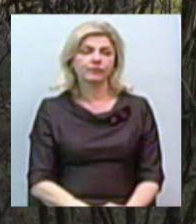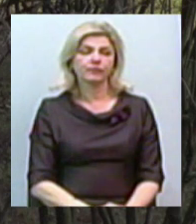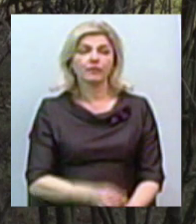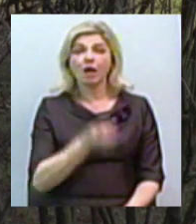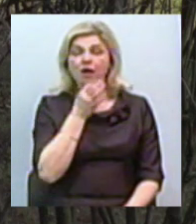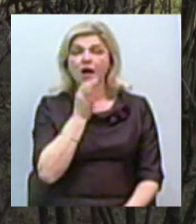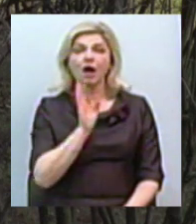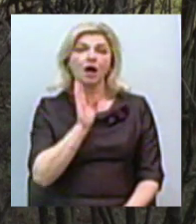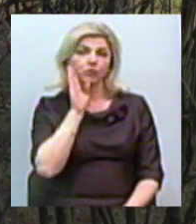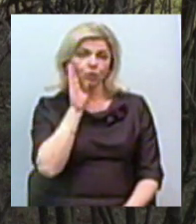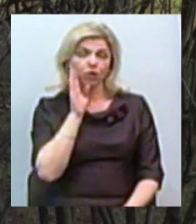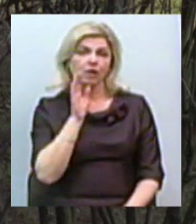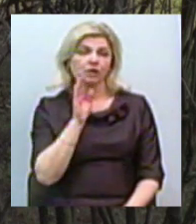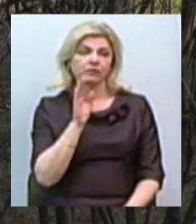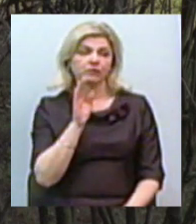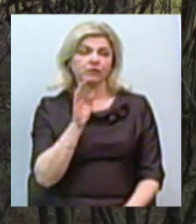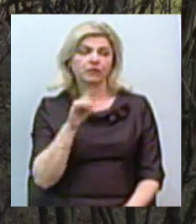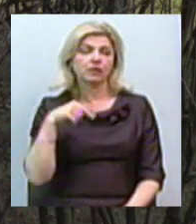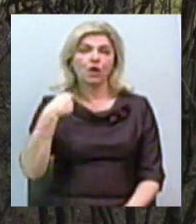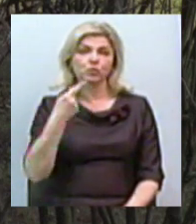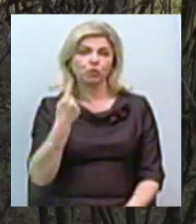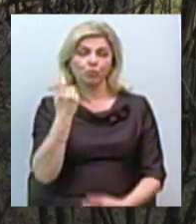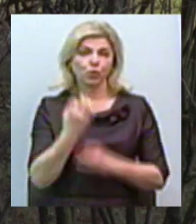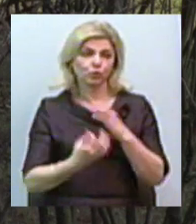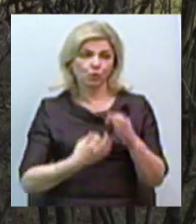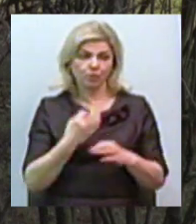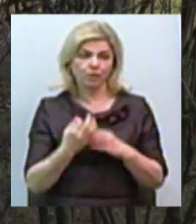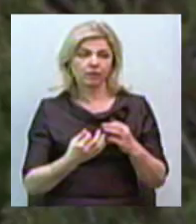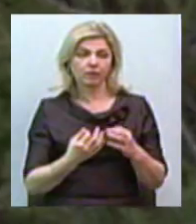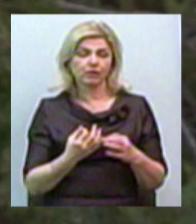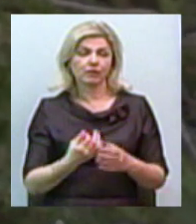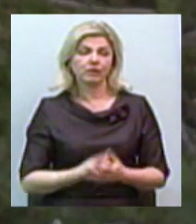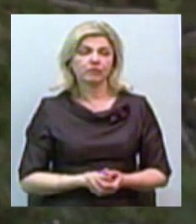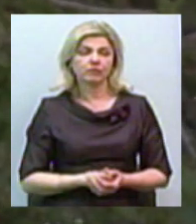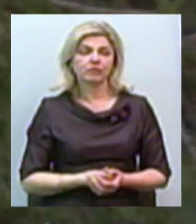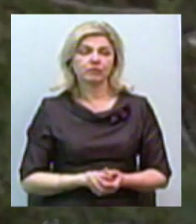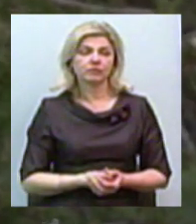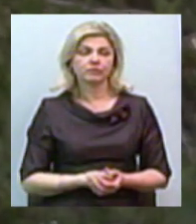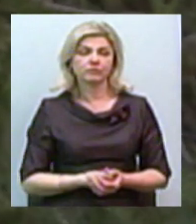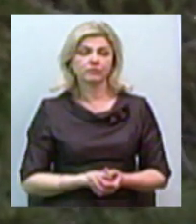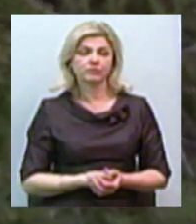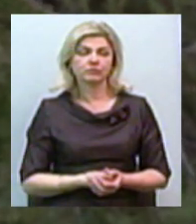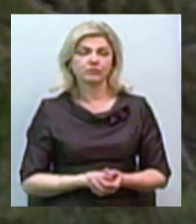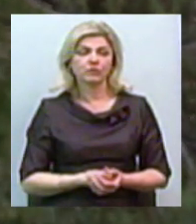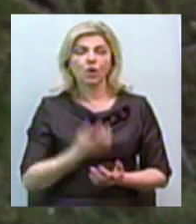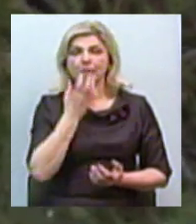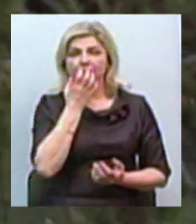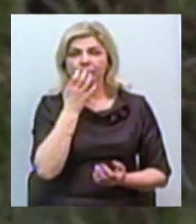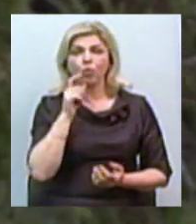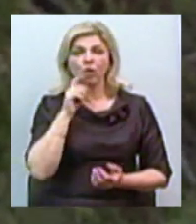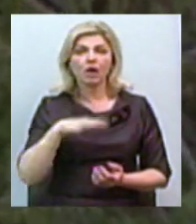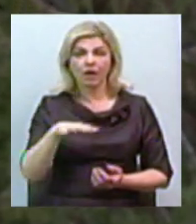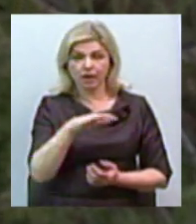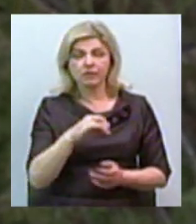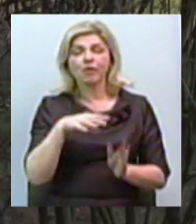ранок вже наступної доби вже буде над півдним України, в тому числі в